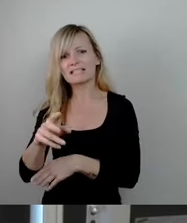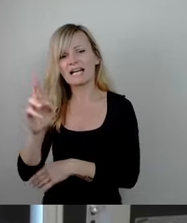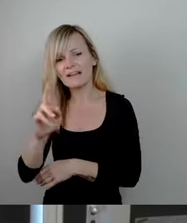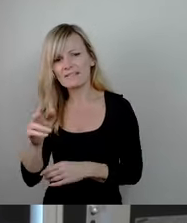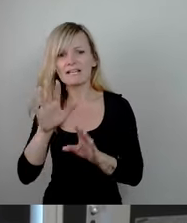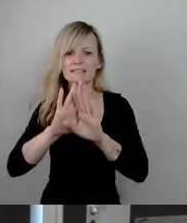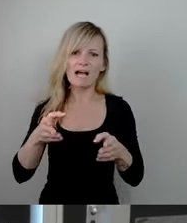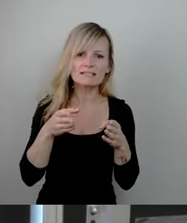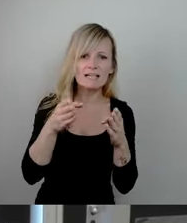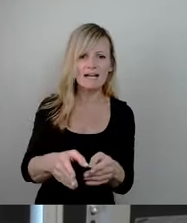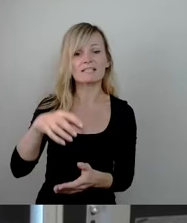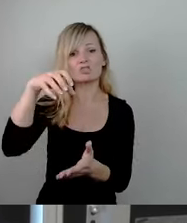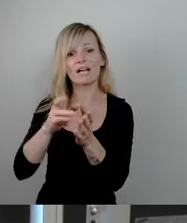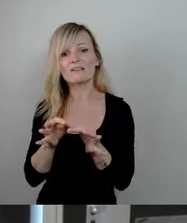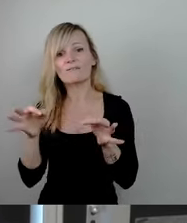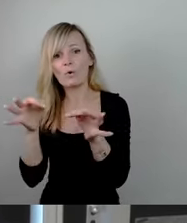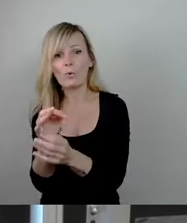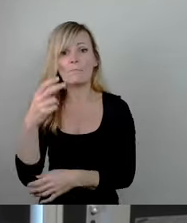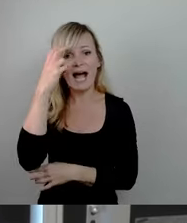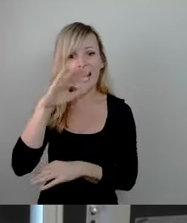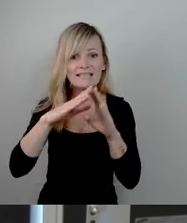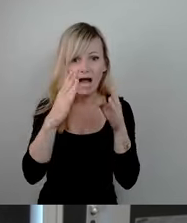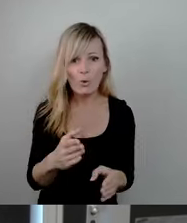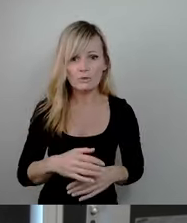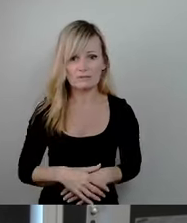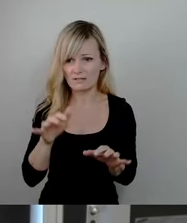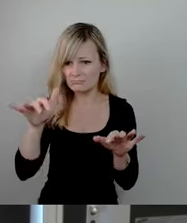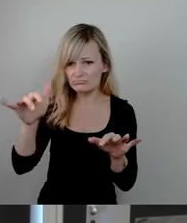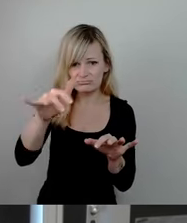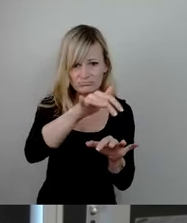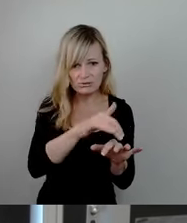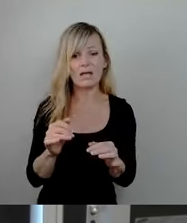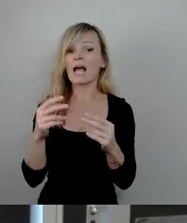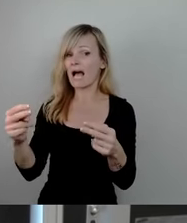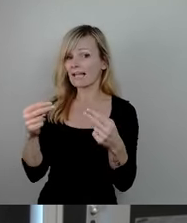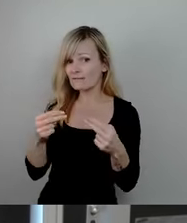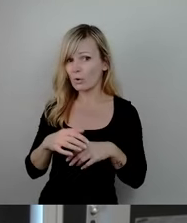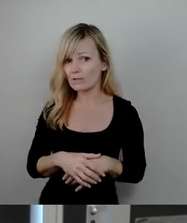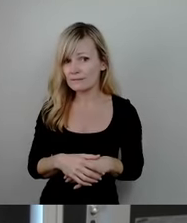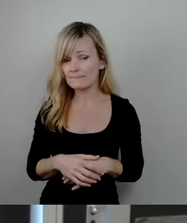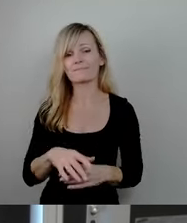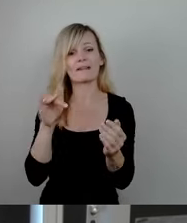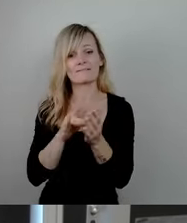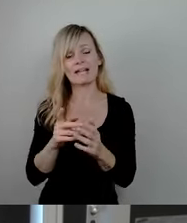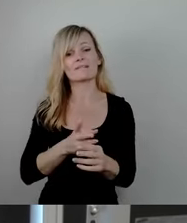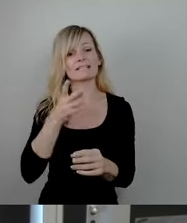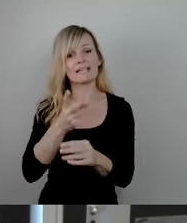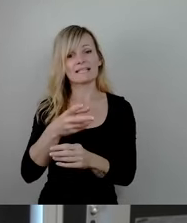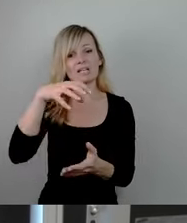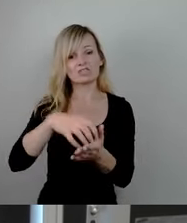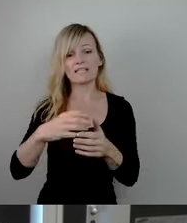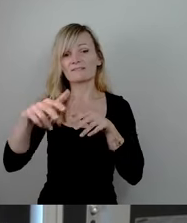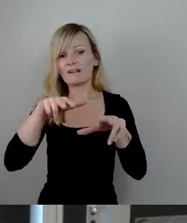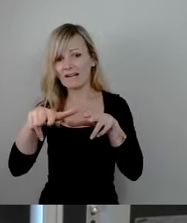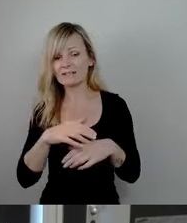Stadtforum liegen. Antwort, weil die ganzen Leute, insbesondere die Vertreter der Stadtverwaltung, sich sonst nicht mit der